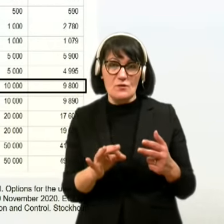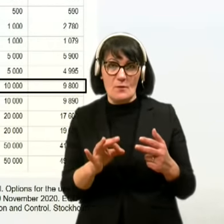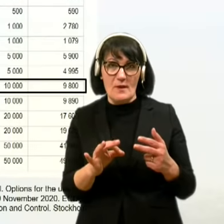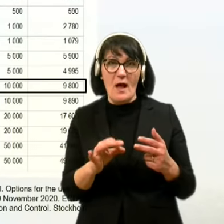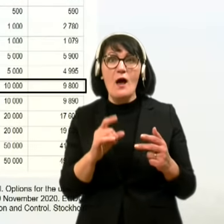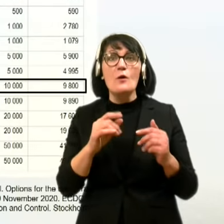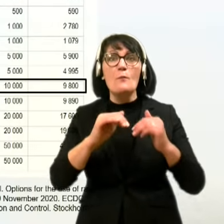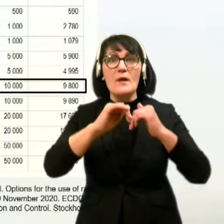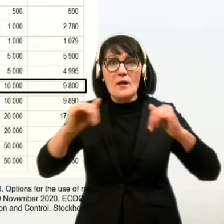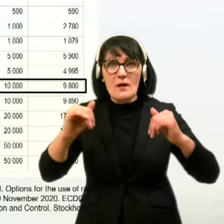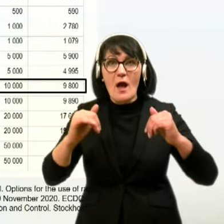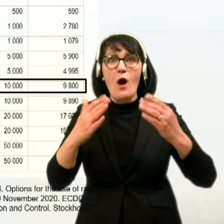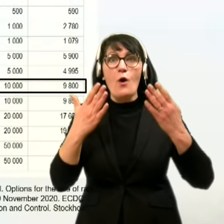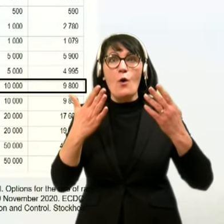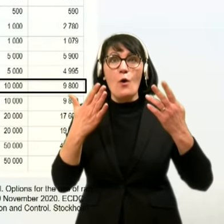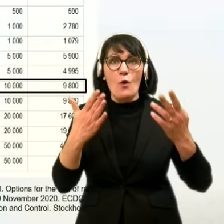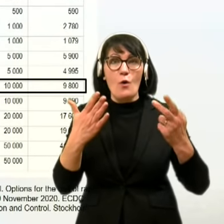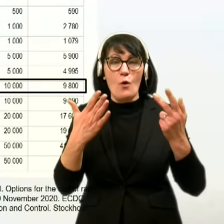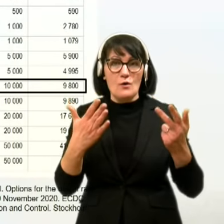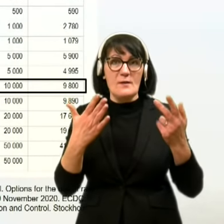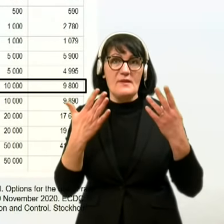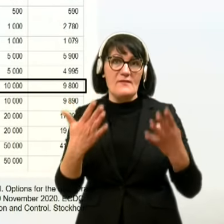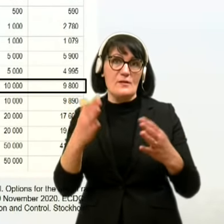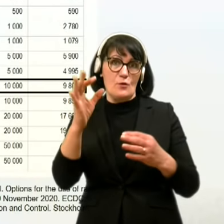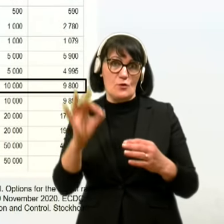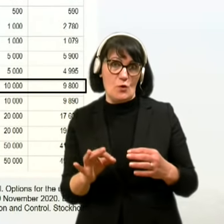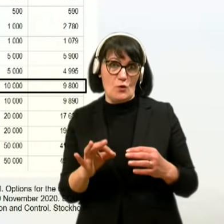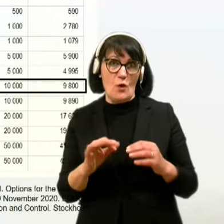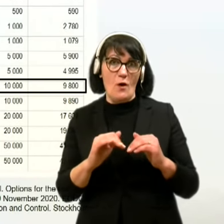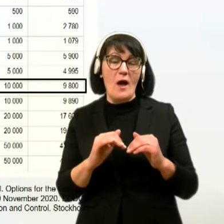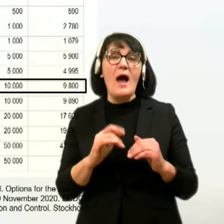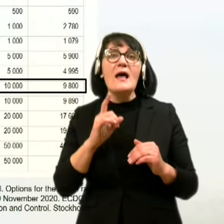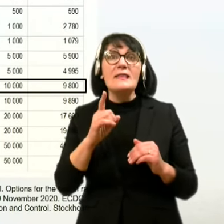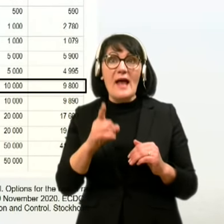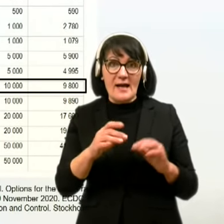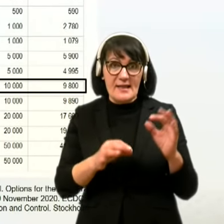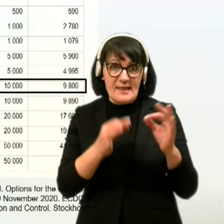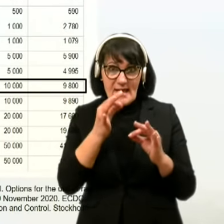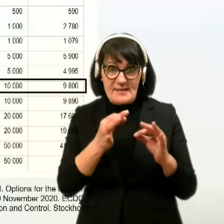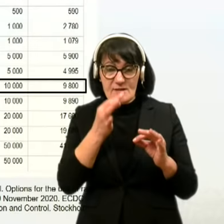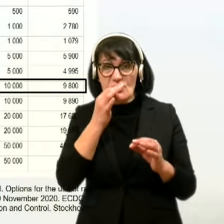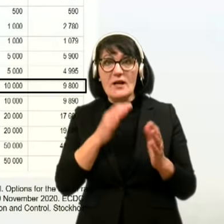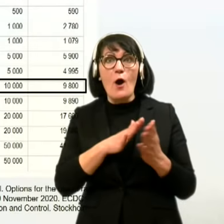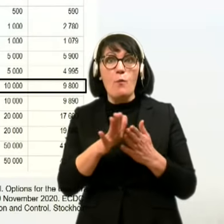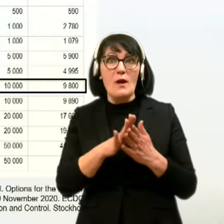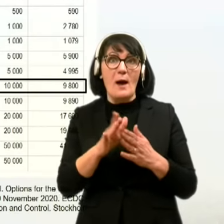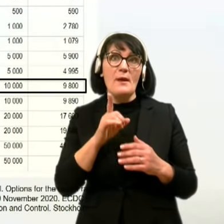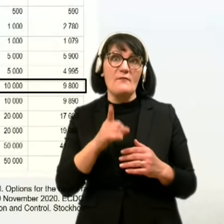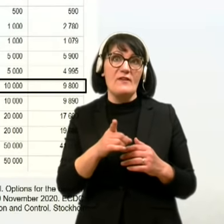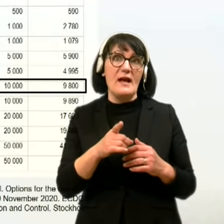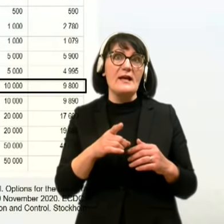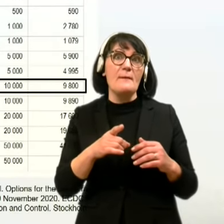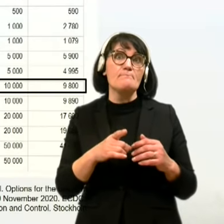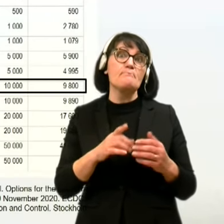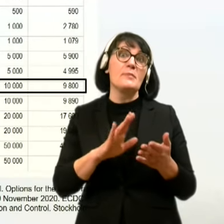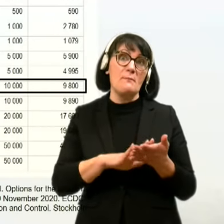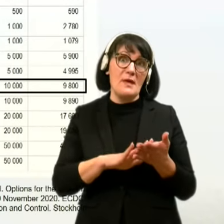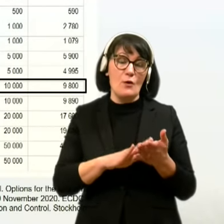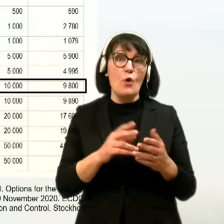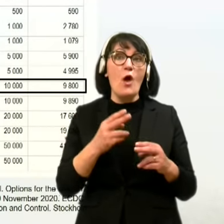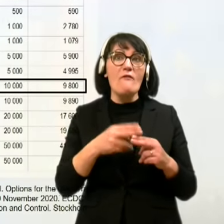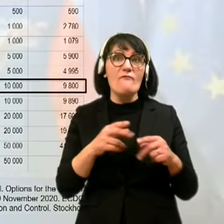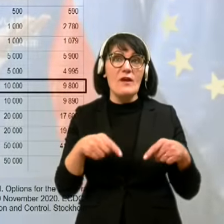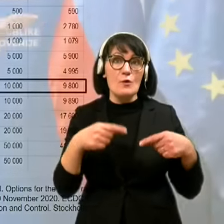osem in devedeset odstotno v tisti elinije, vidite. Zdaj, takšen test, če ga uporabljamo v takšnem kontekstu, ko je virusa